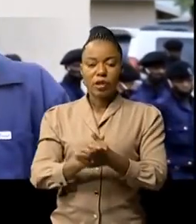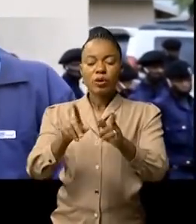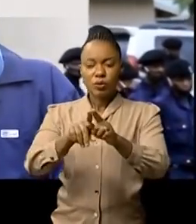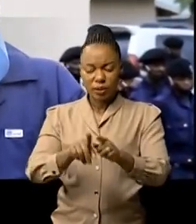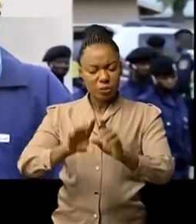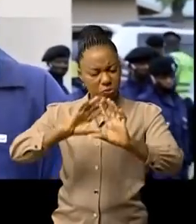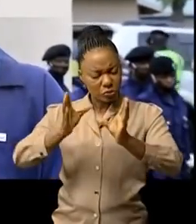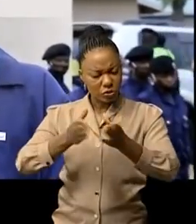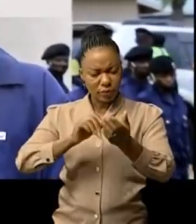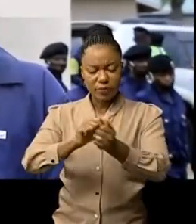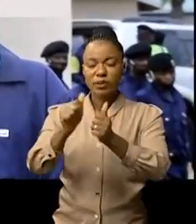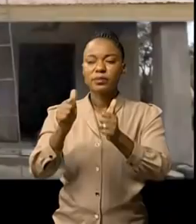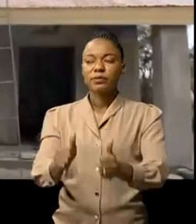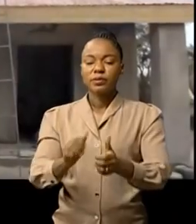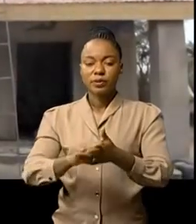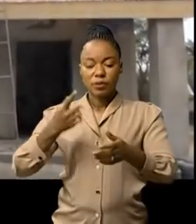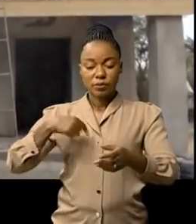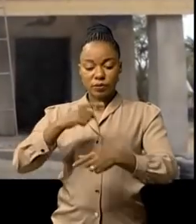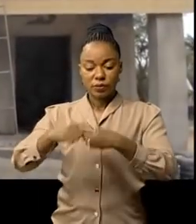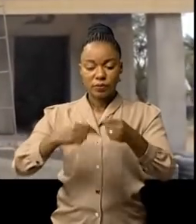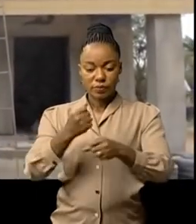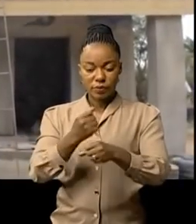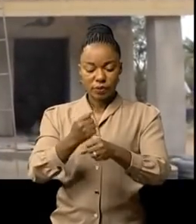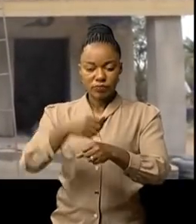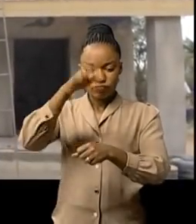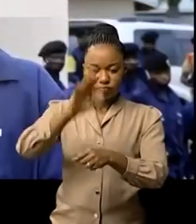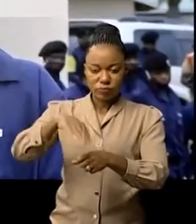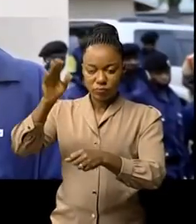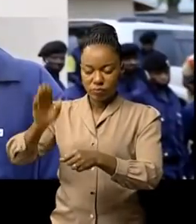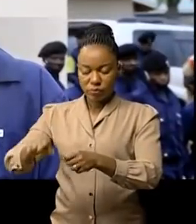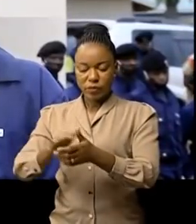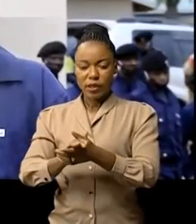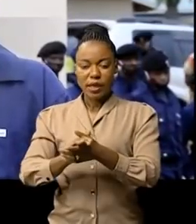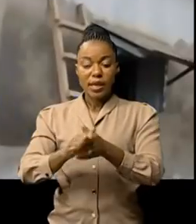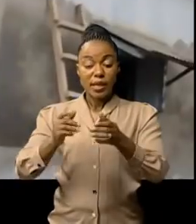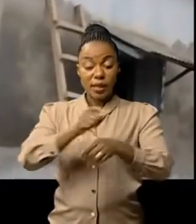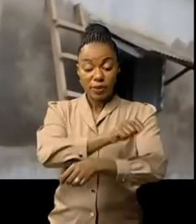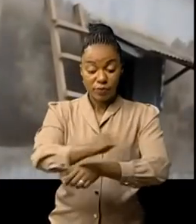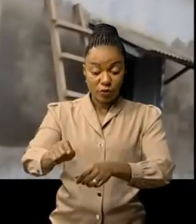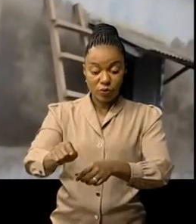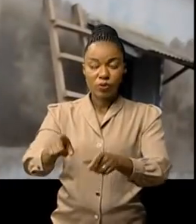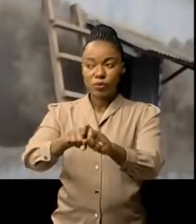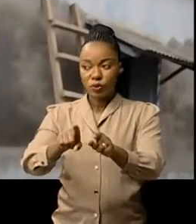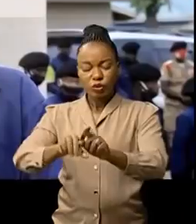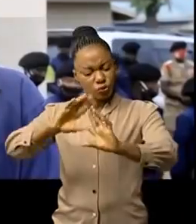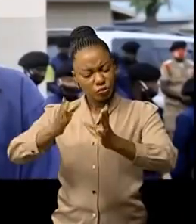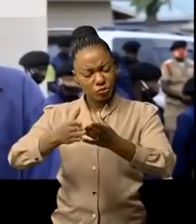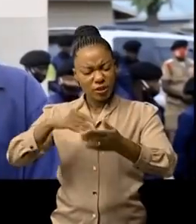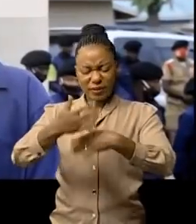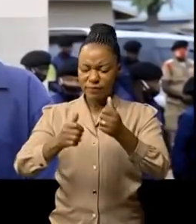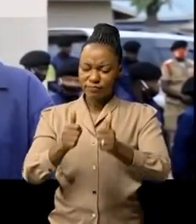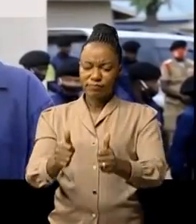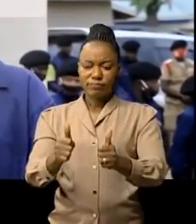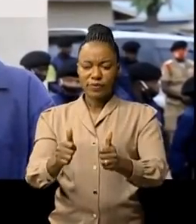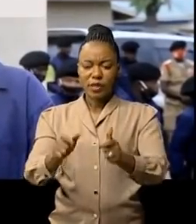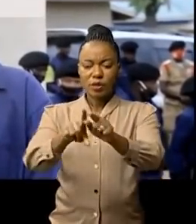exécutés. Nous avons débuté par le bloc du bureau du maire de la ville, composé de trois locaux. Ces locaux ont tous été réhabilités, le bloc de l